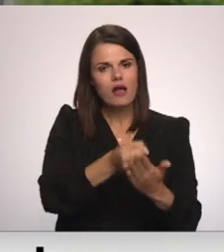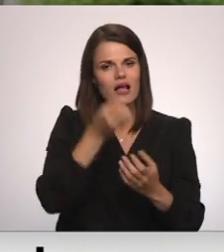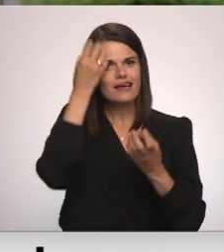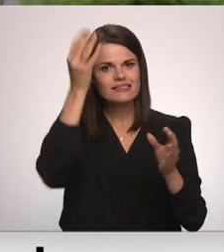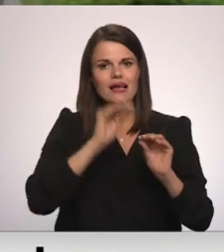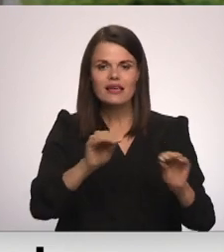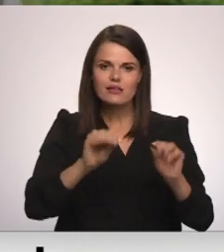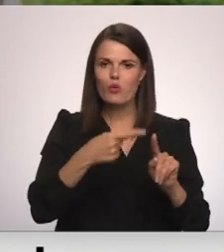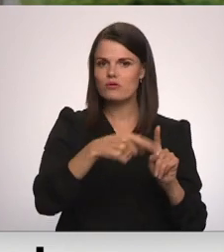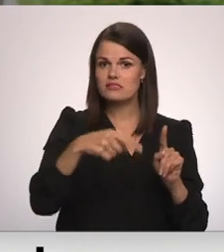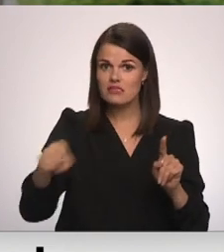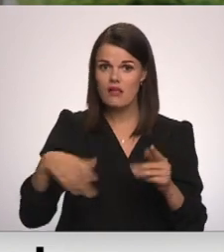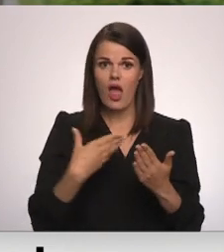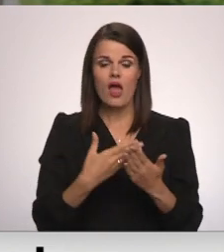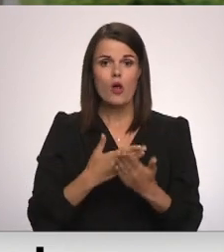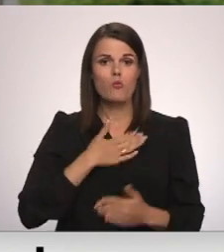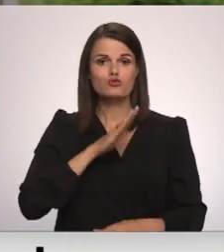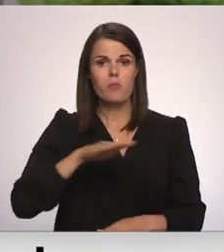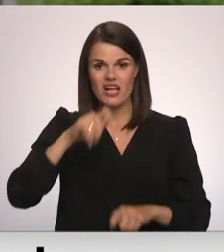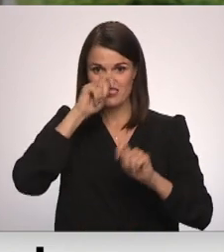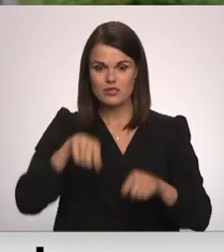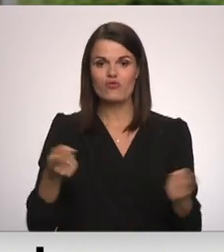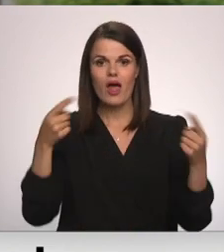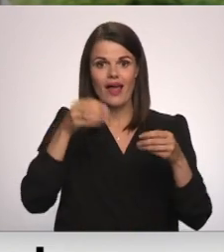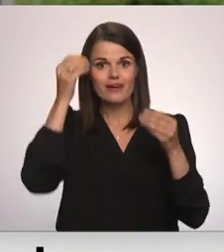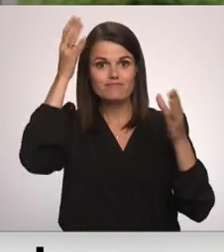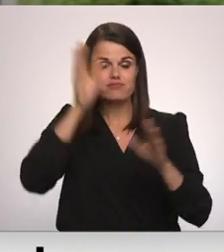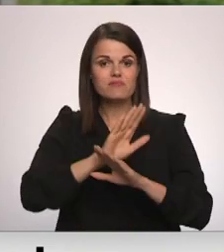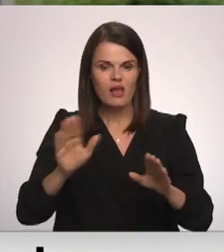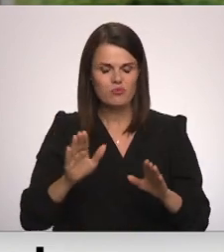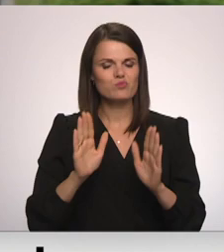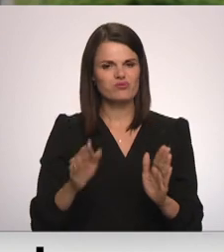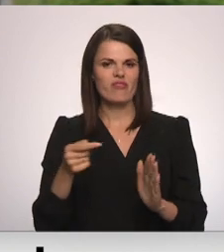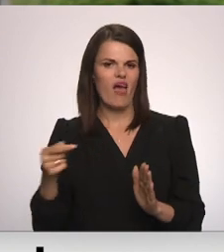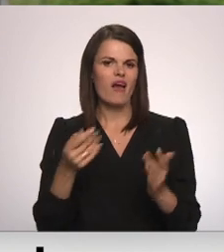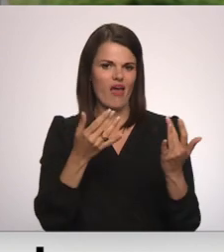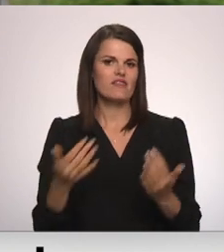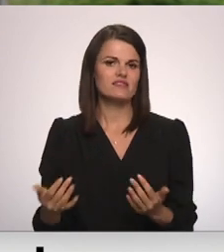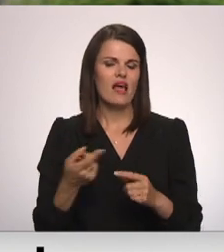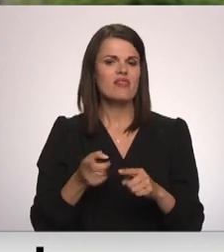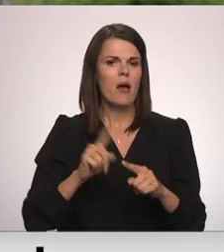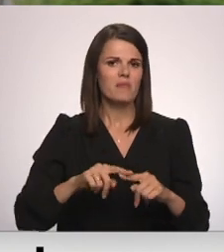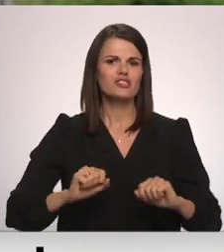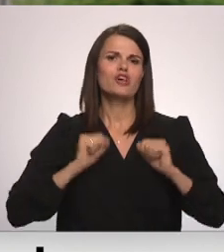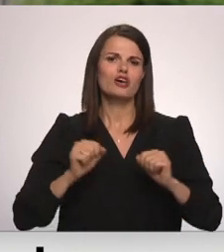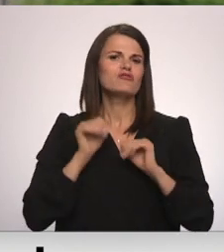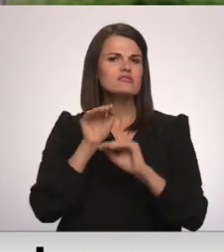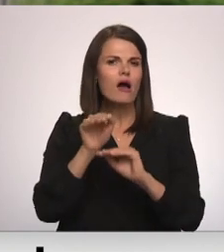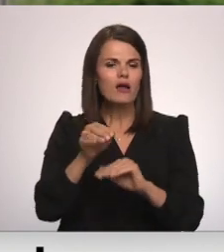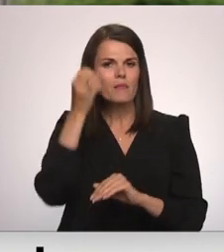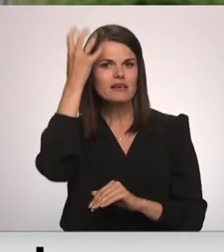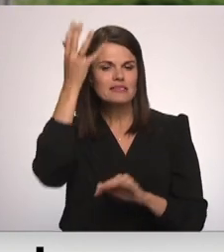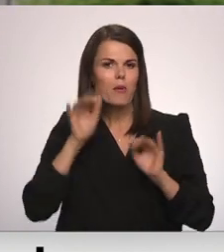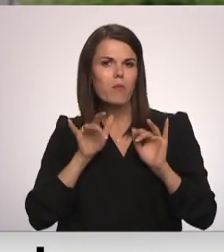Ja mūsu bērni zaudēs laiku izglītības ieguvē, tas viņiem ļoti kaitēs. Tāpēc mēs cenšamies saglabāt izglītības procesu un to pat